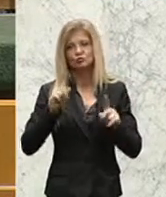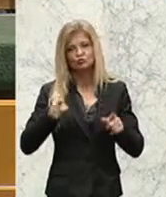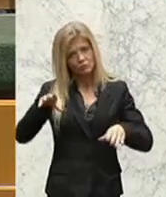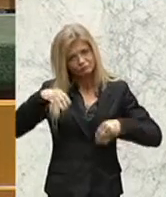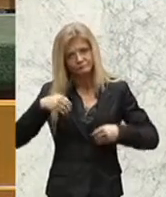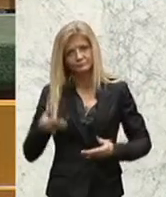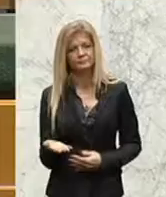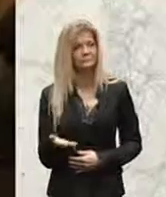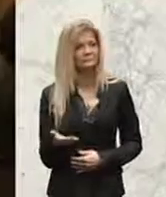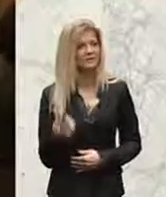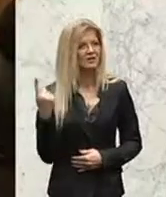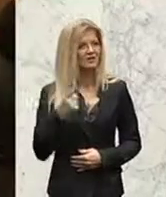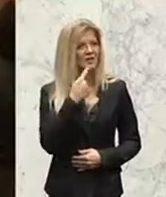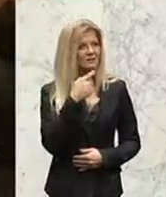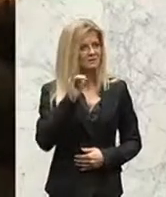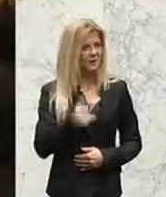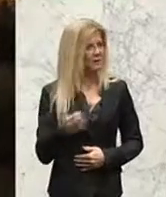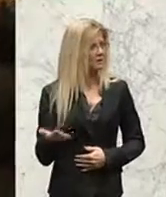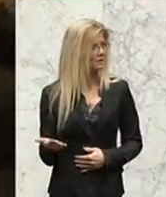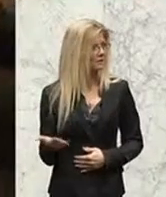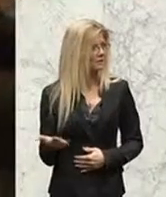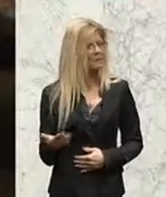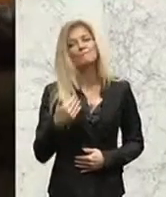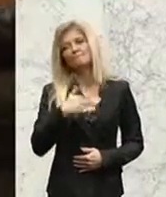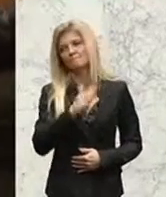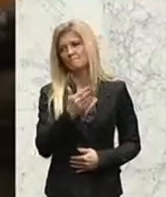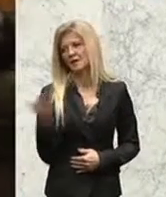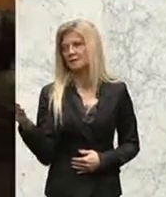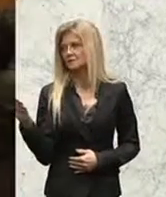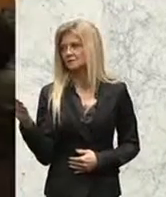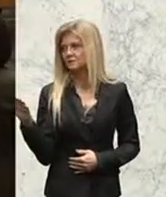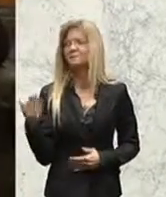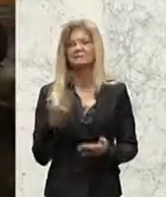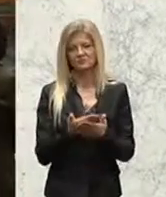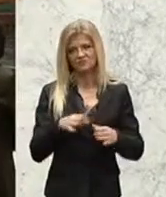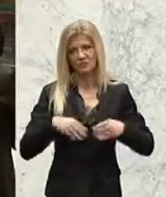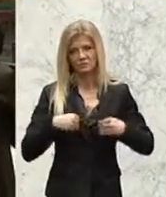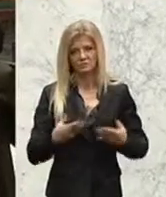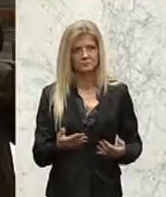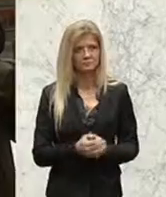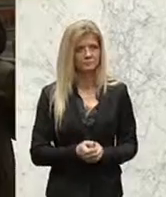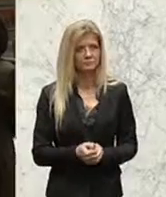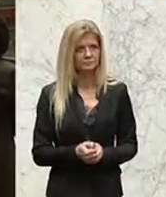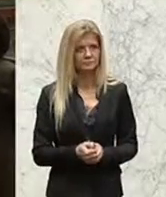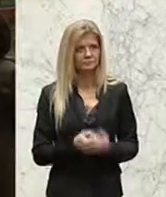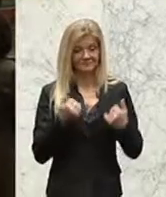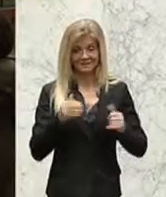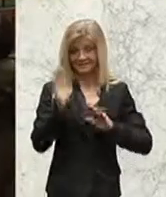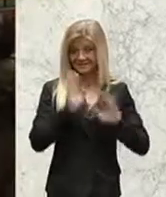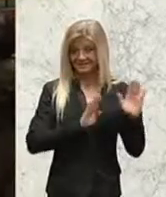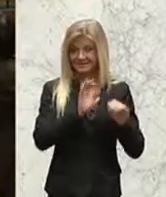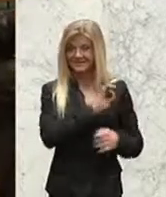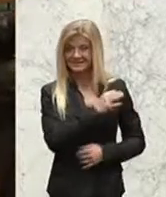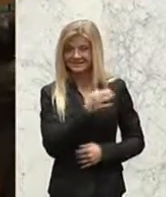nehmen. Wer spricht sich dafür aus? Das ist wiederum die Mehrheit. Somit angenommen. Schließlich Abstimmung über